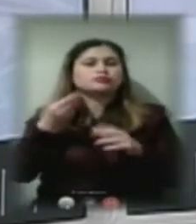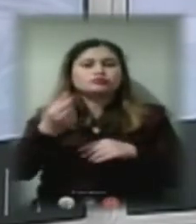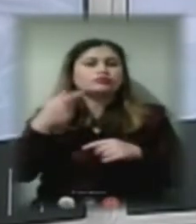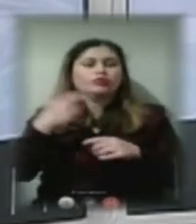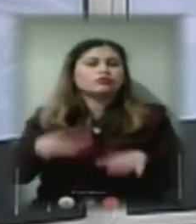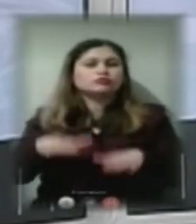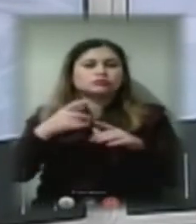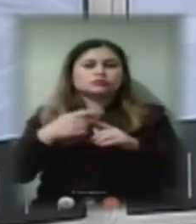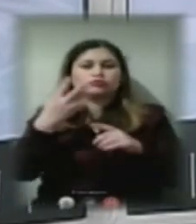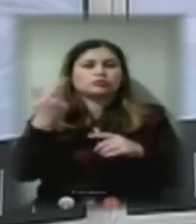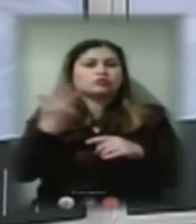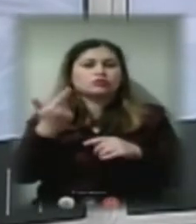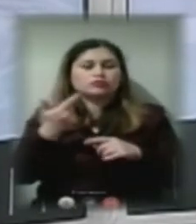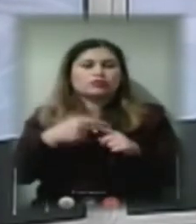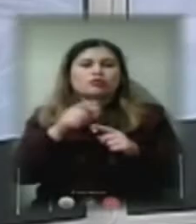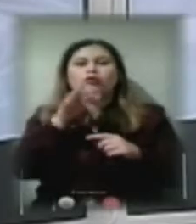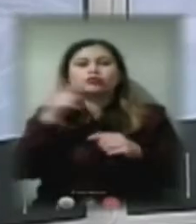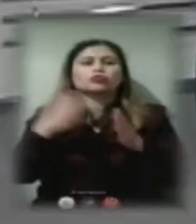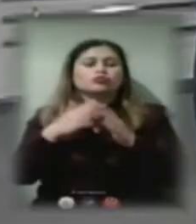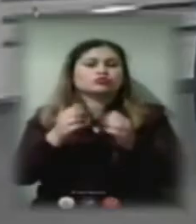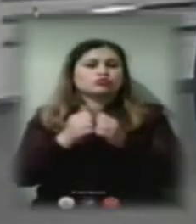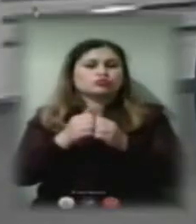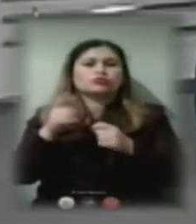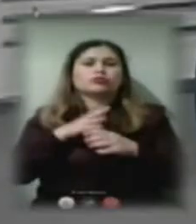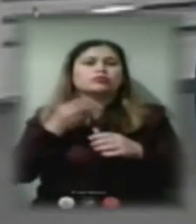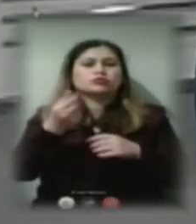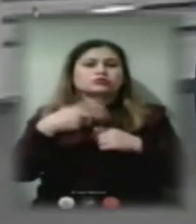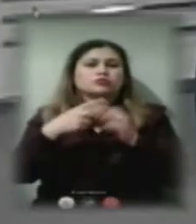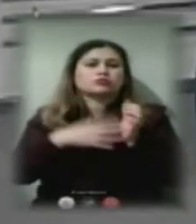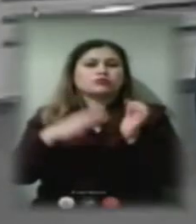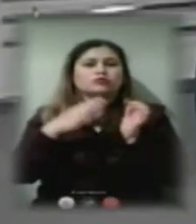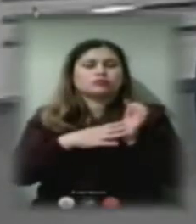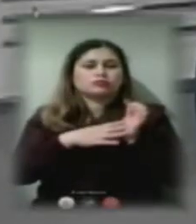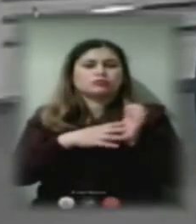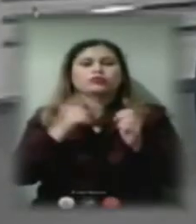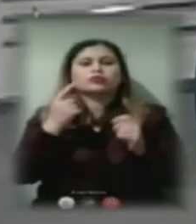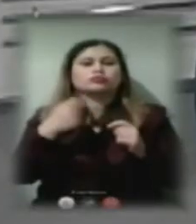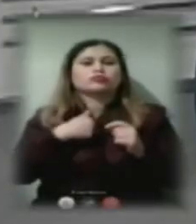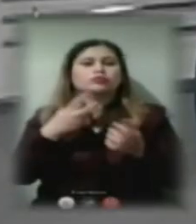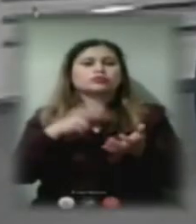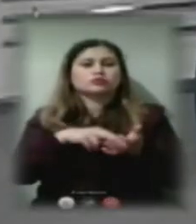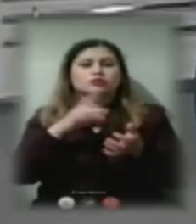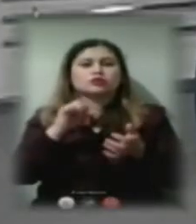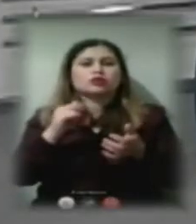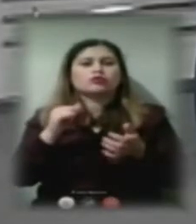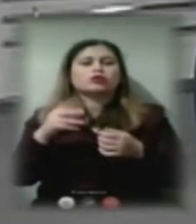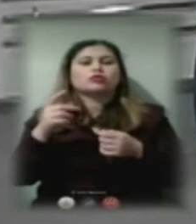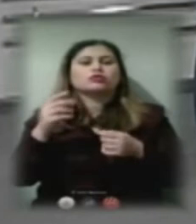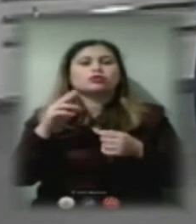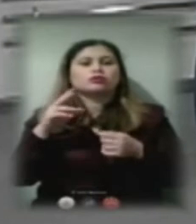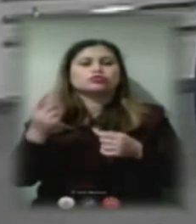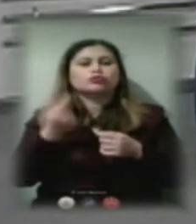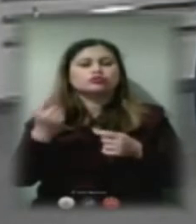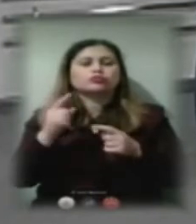гривня. В той час, коли в сусідньому будинку платили 17,99. Чому нам поставили нерегульований лічильник? Чи є справедливість у Херсоні?